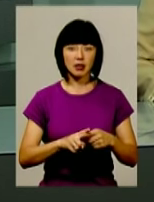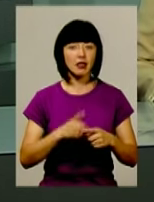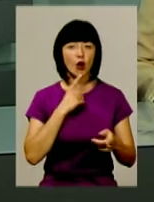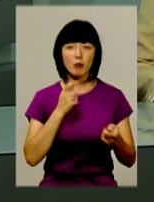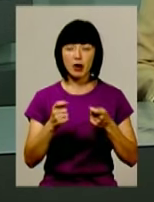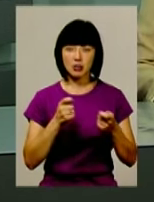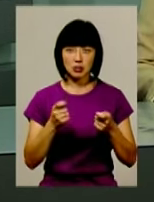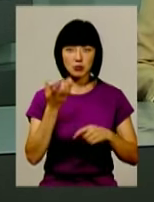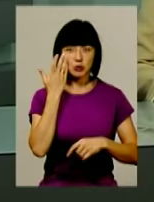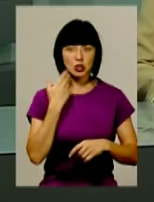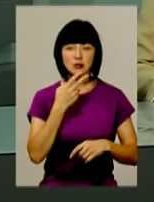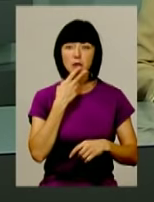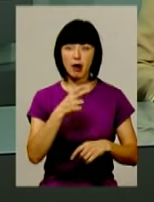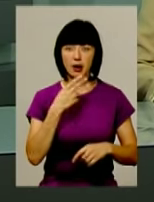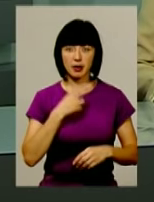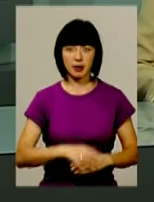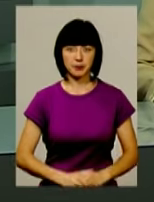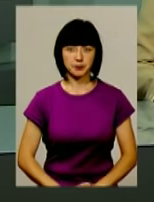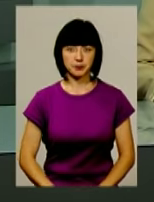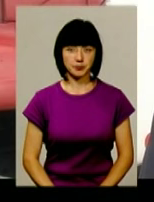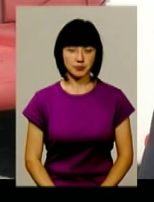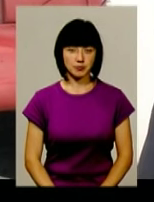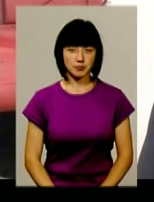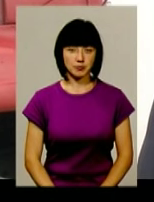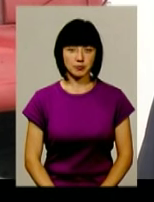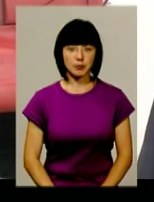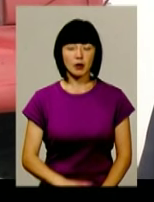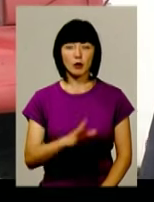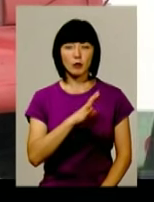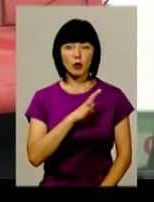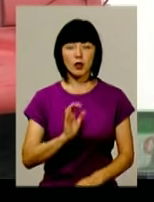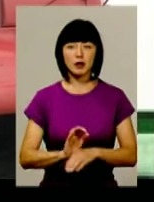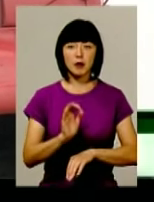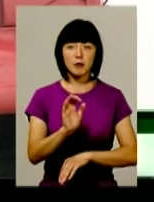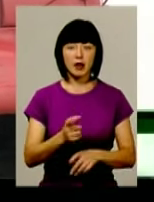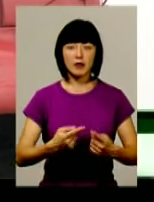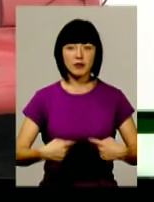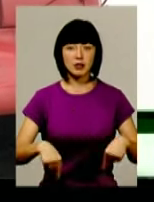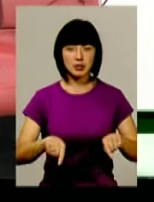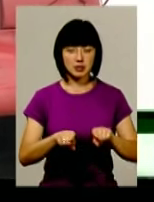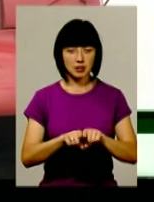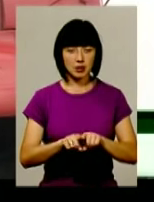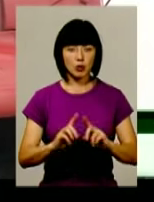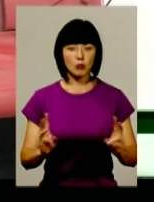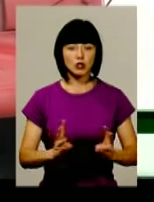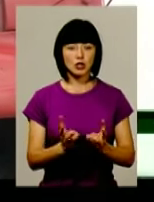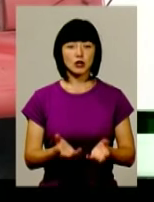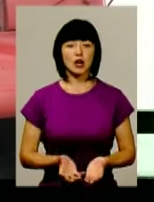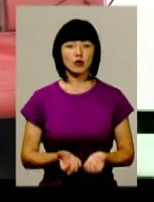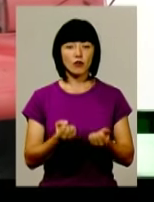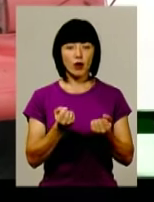необережність під час паління. Було направлено відділення 33-го Державного пожежно-рятувального поста,